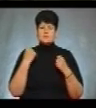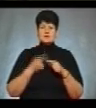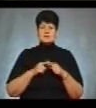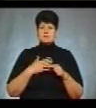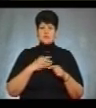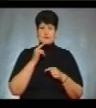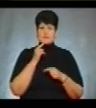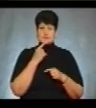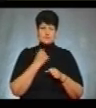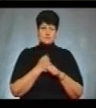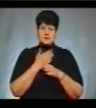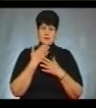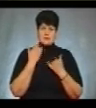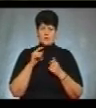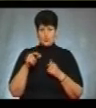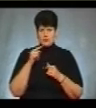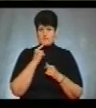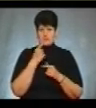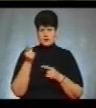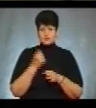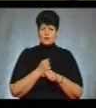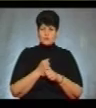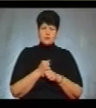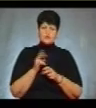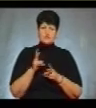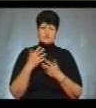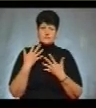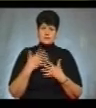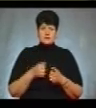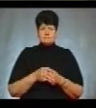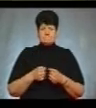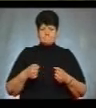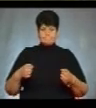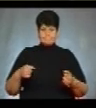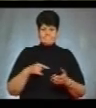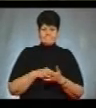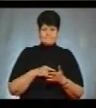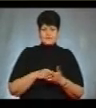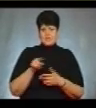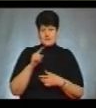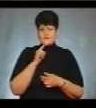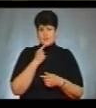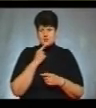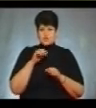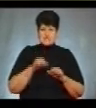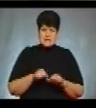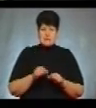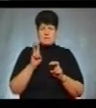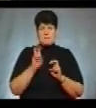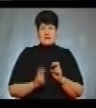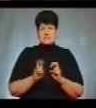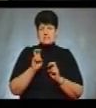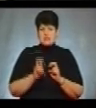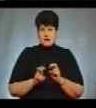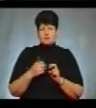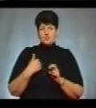важко робити, просто людям важко робити, тому що деякі, хто вже понабирали вагу, їм важко згинатися, присідати. У